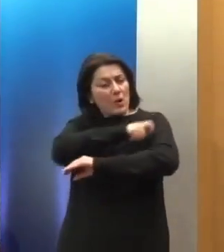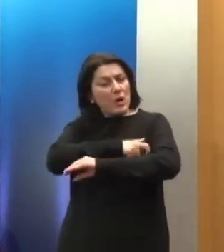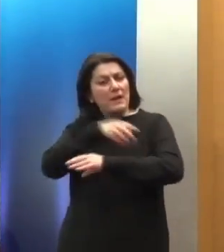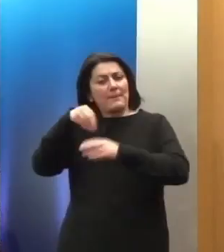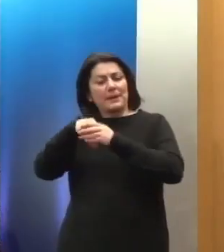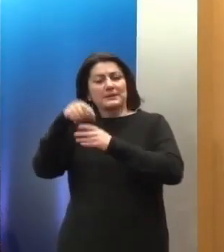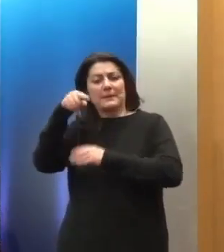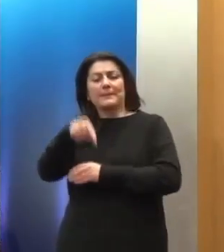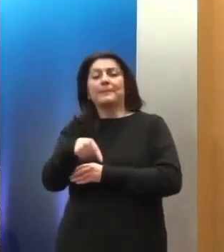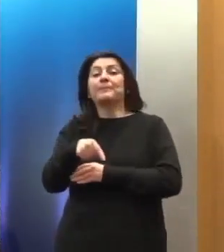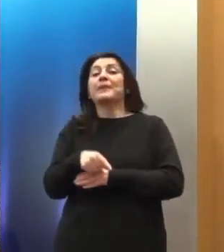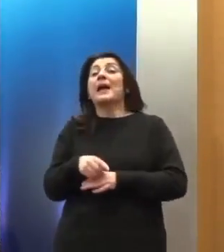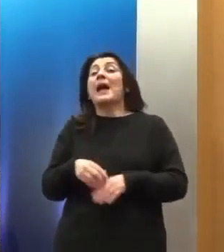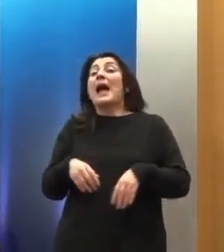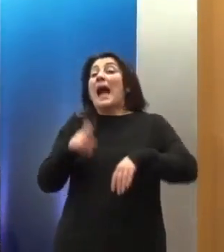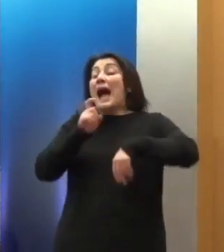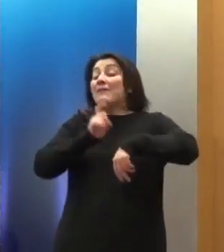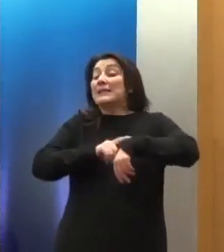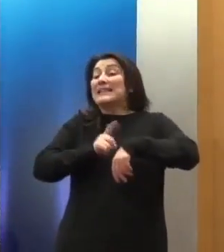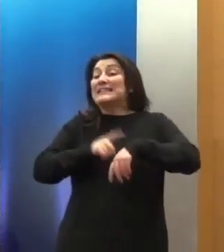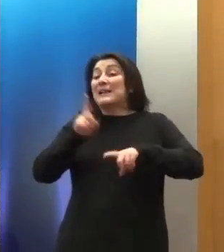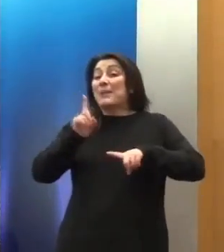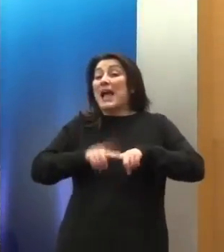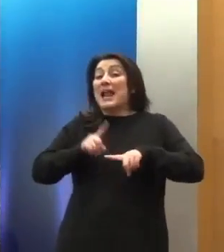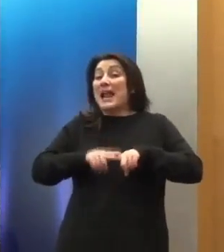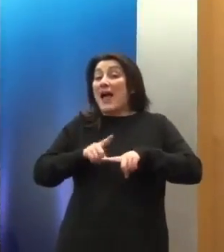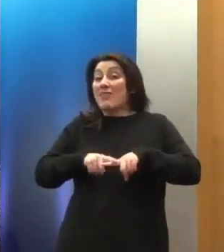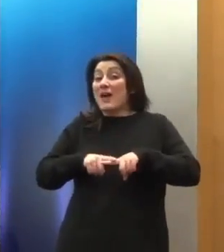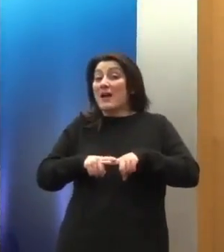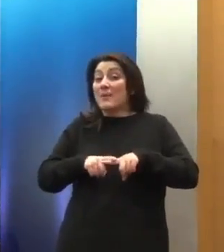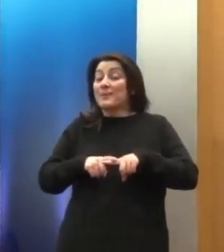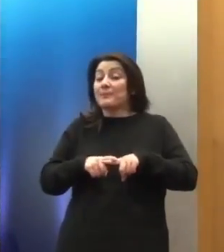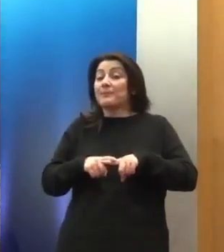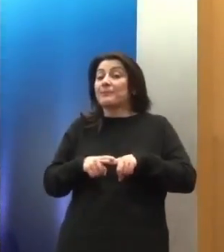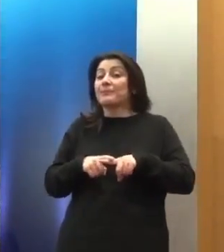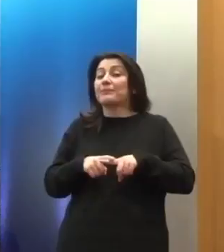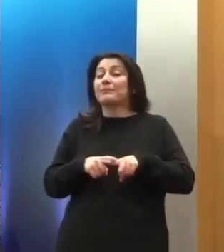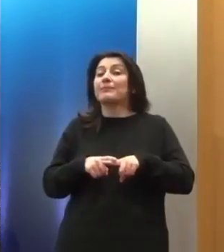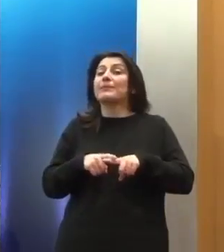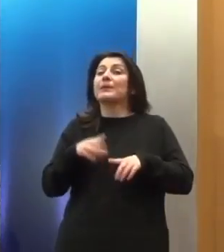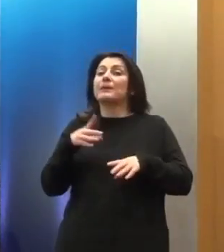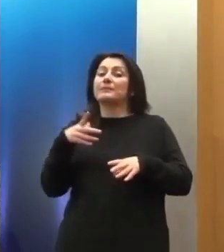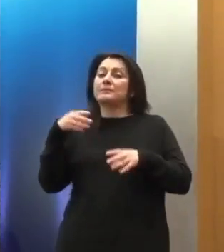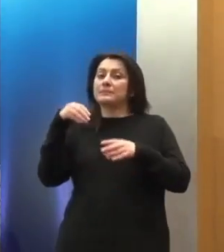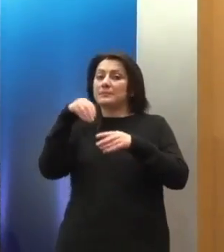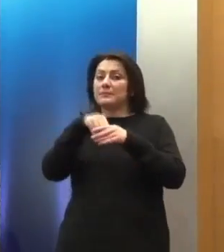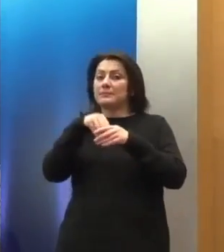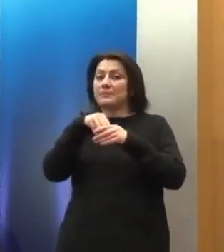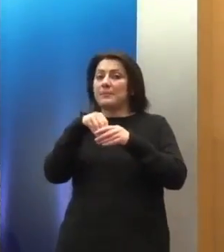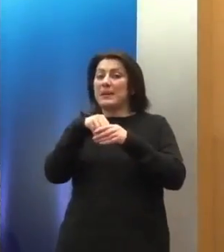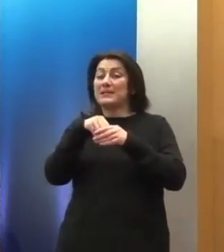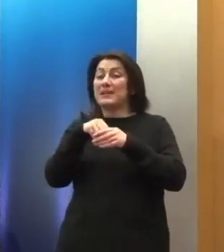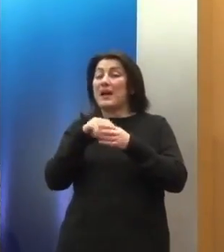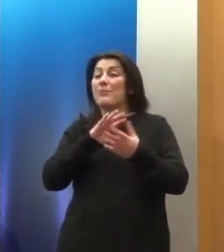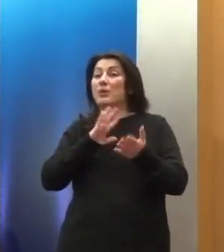Πρέπει να σας πω ότι η Ελλάδα αυτή τη στιγμή είναι συμβαλόμενο μέρος στις